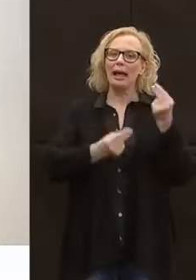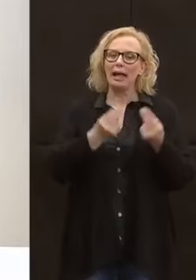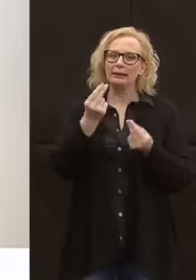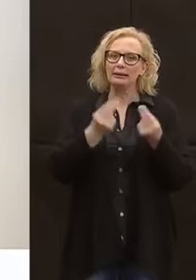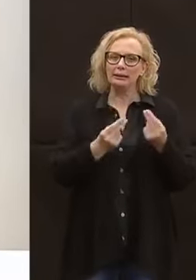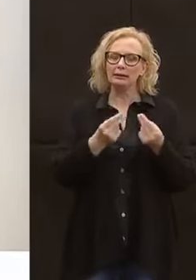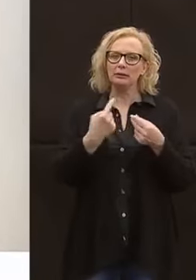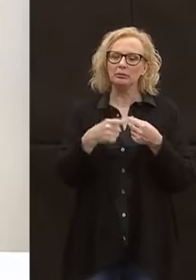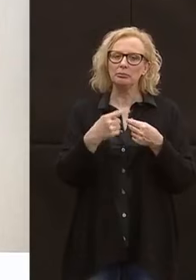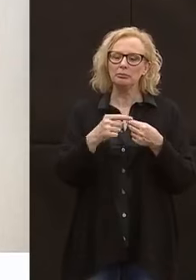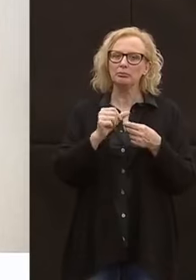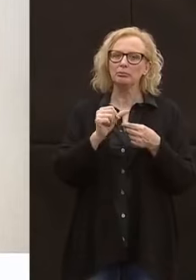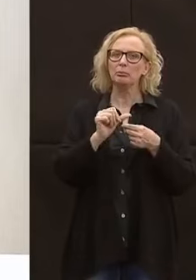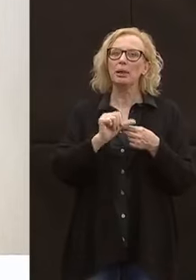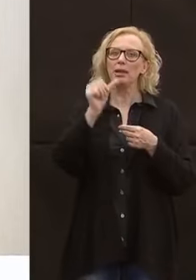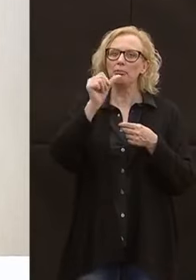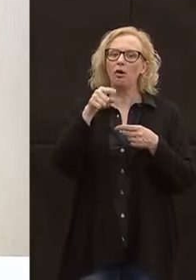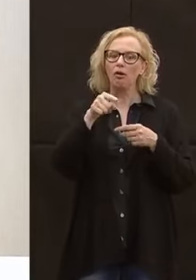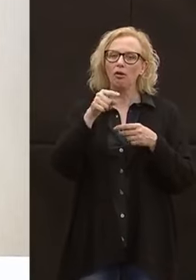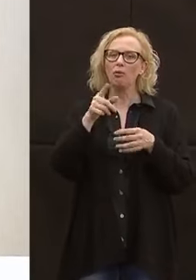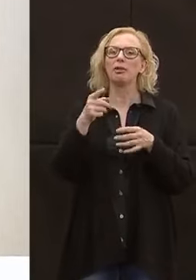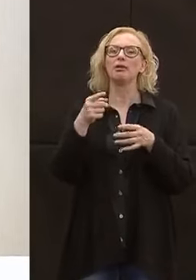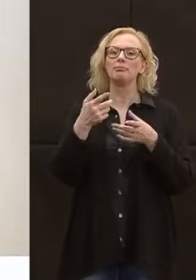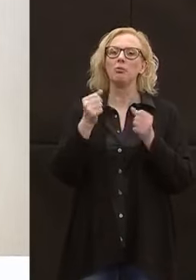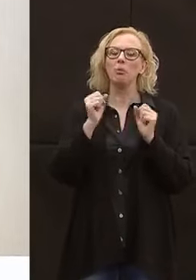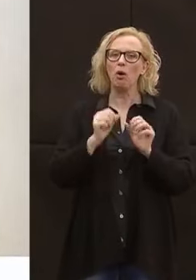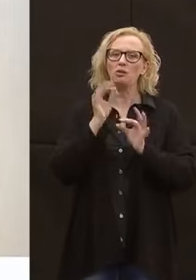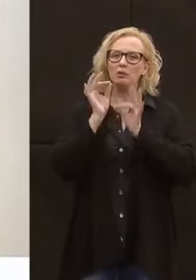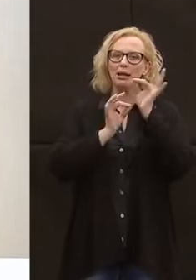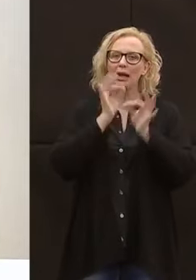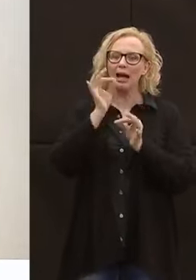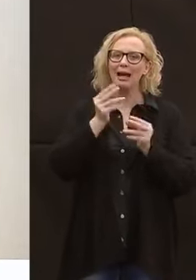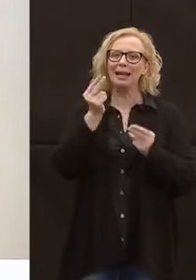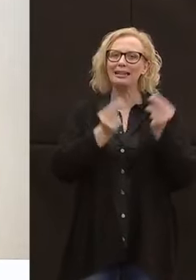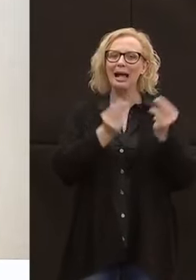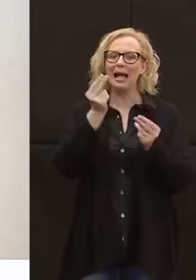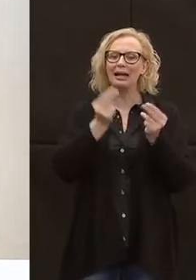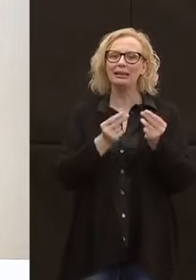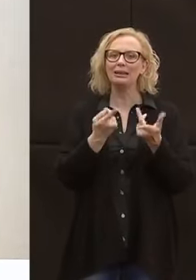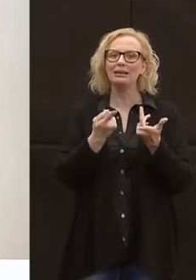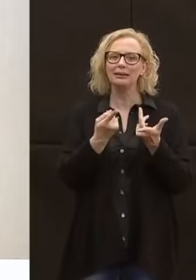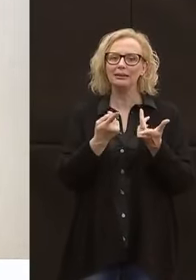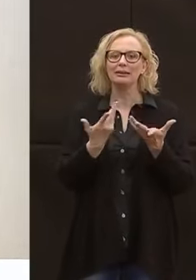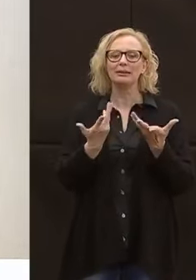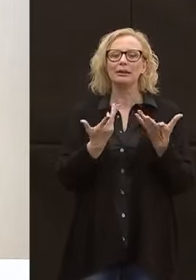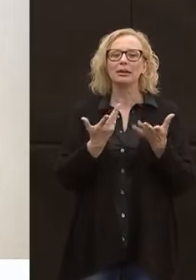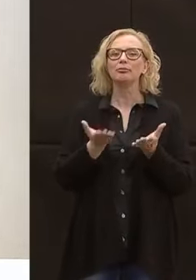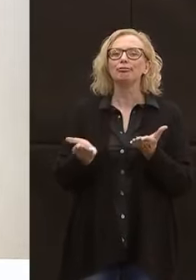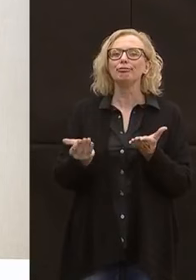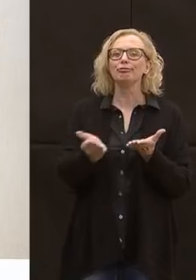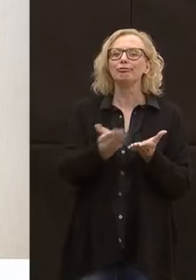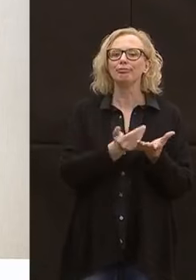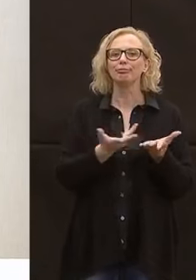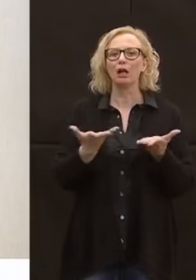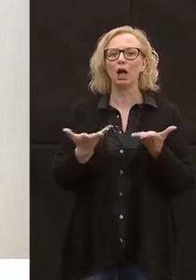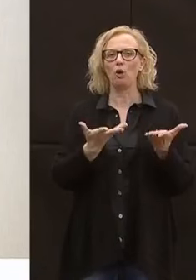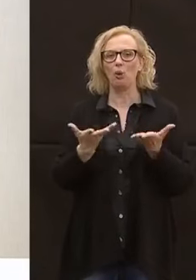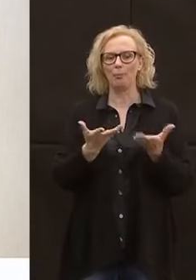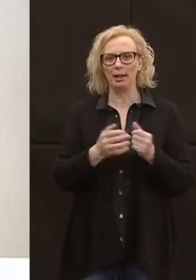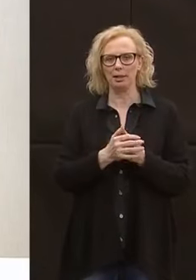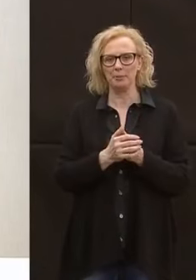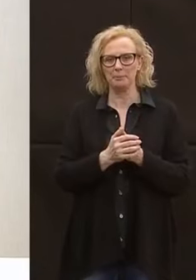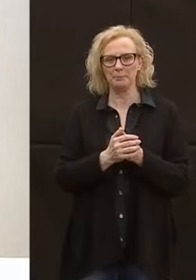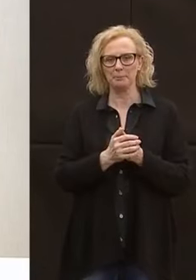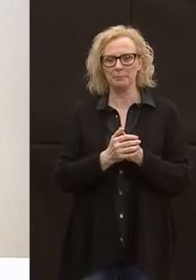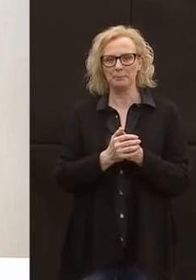sia il primo punto di partenza per spiegare come gli stessi dati vengano portati alla luce